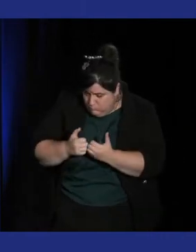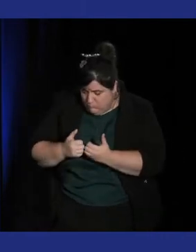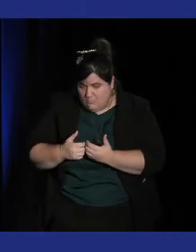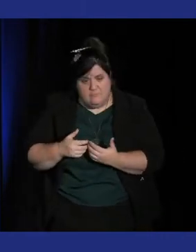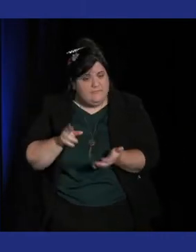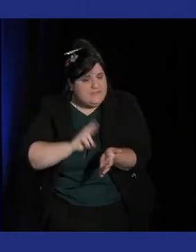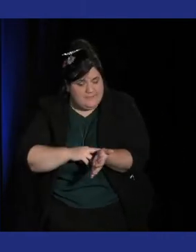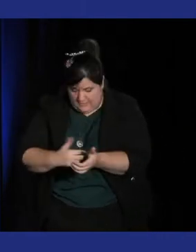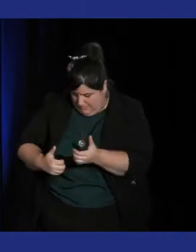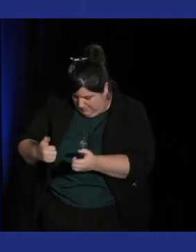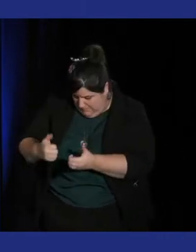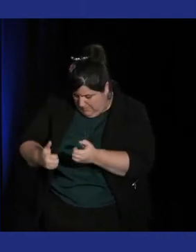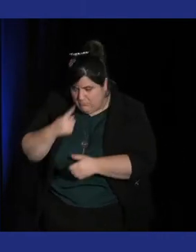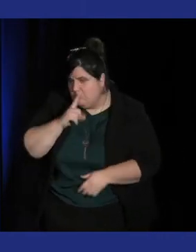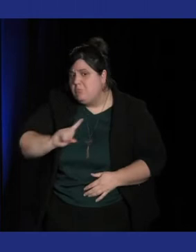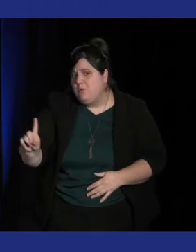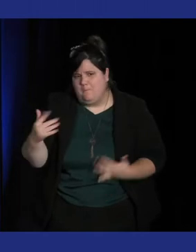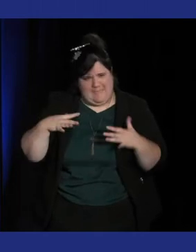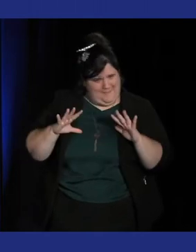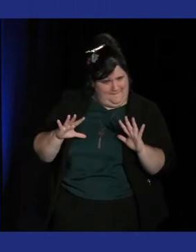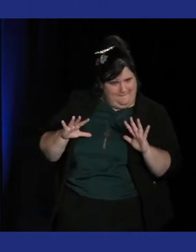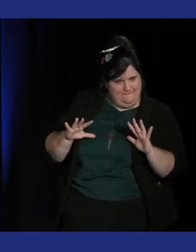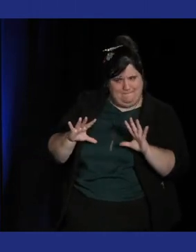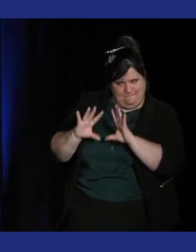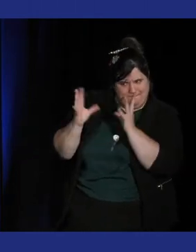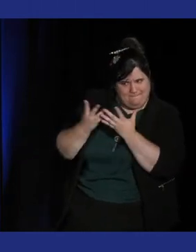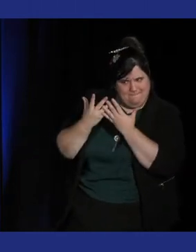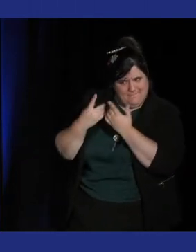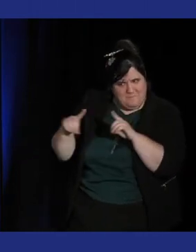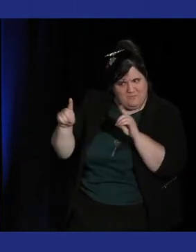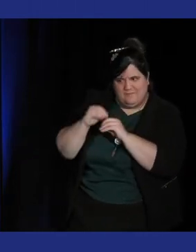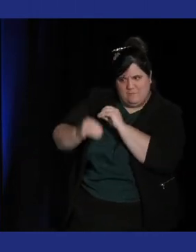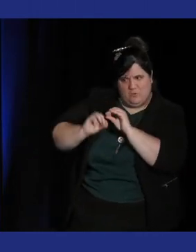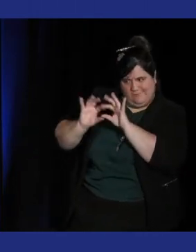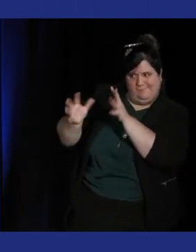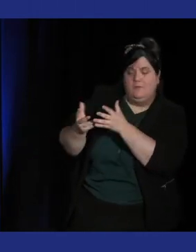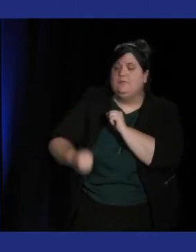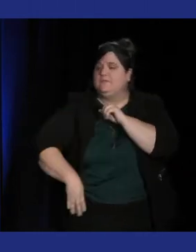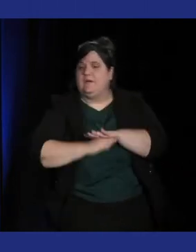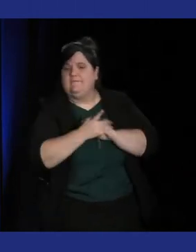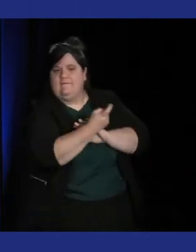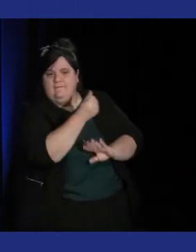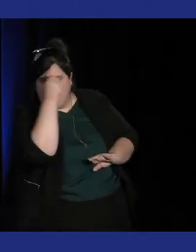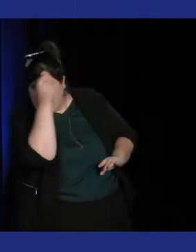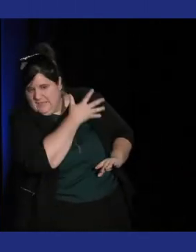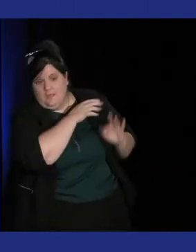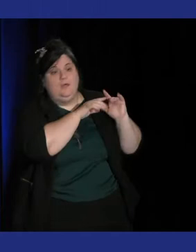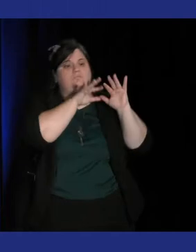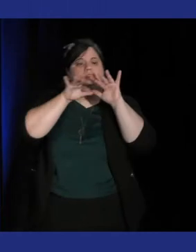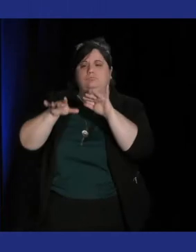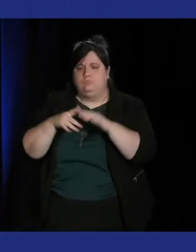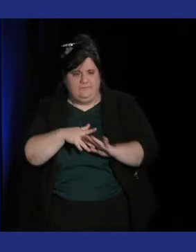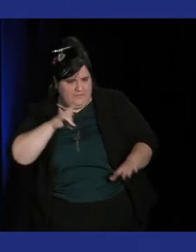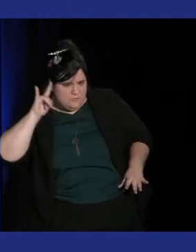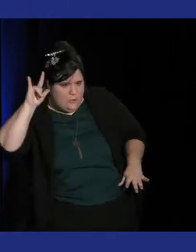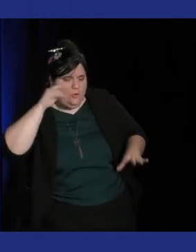rythme dans le jeu mais juste du fait que comme c'est un phénomène culturel très mondialisant, très américain dans l'idée c'est du rock,